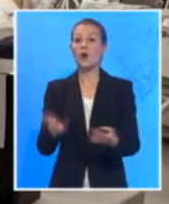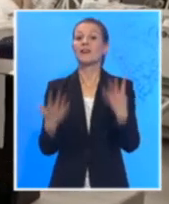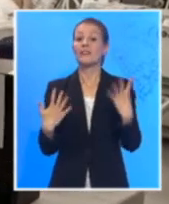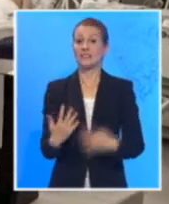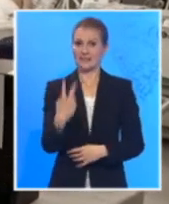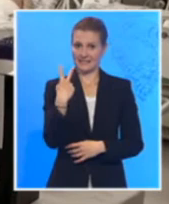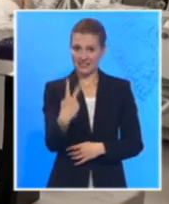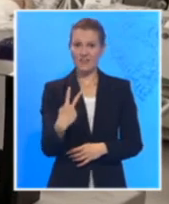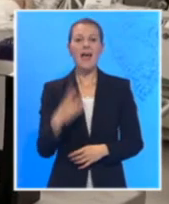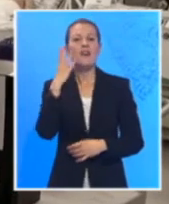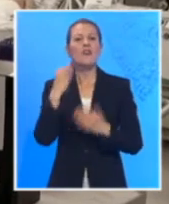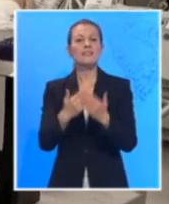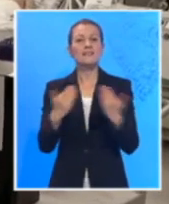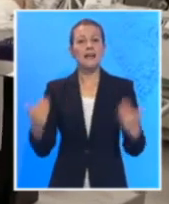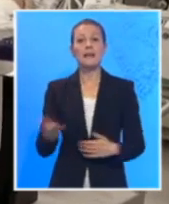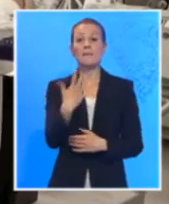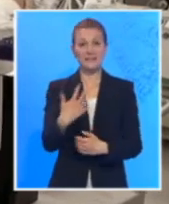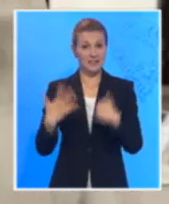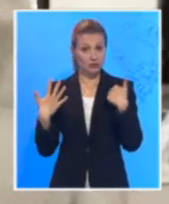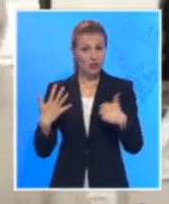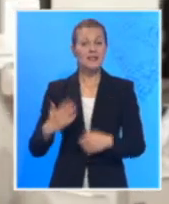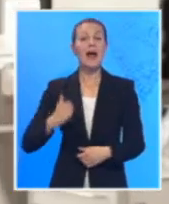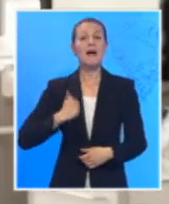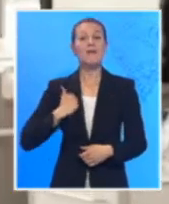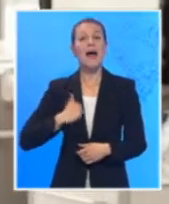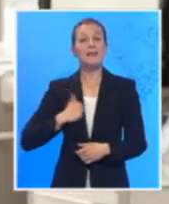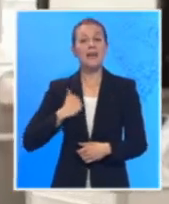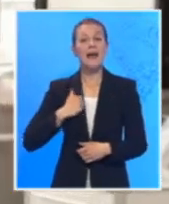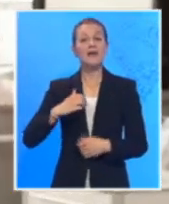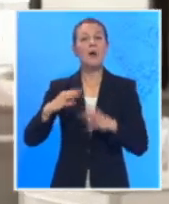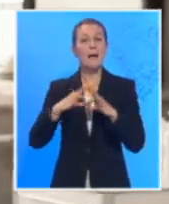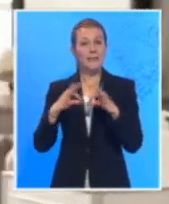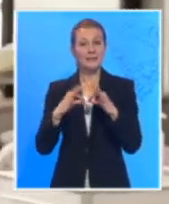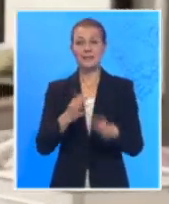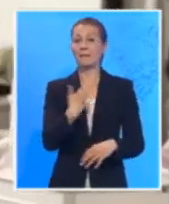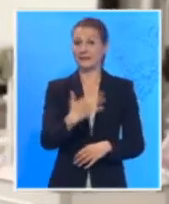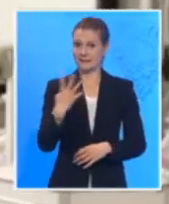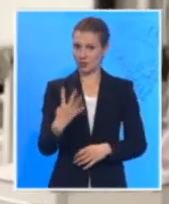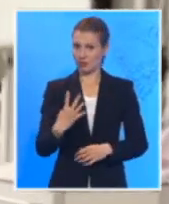osobe, na Novosadskom sajmu 56, a u Banju i u Nakoviću, Apatinu 44 pacijenta.